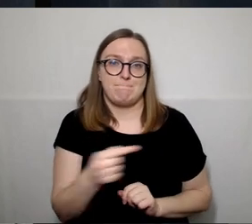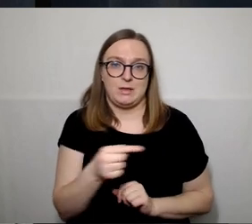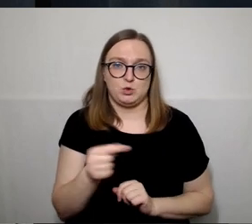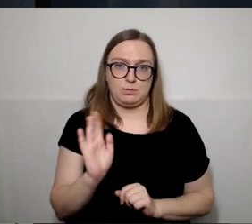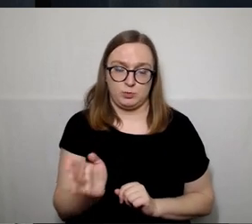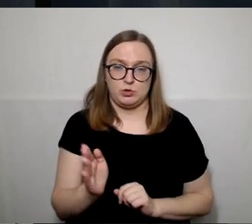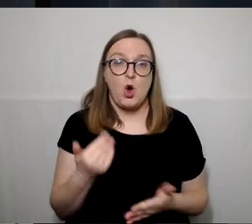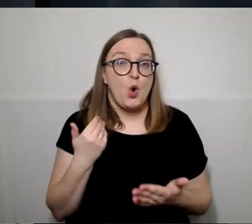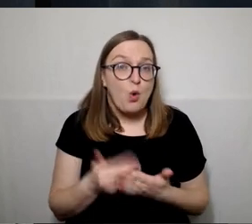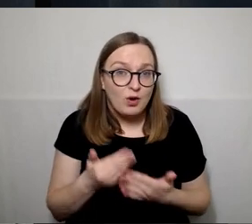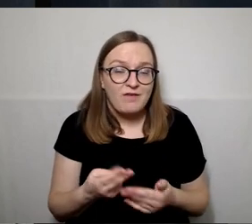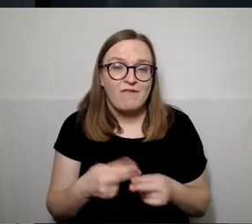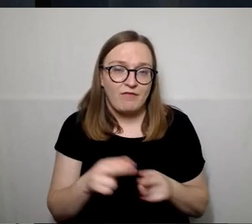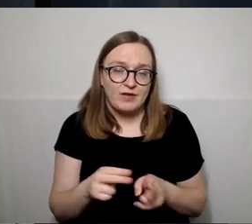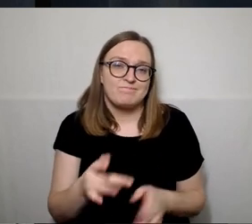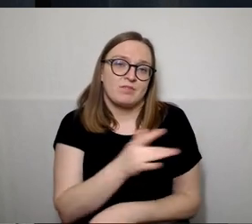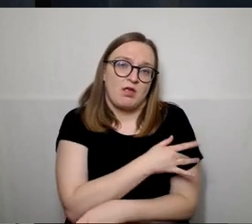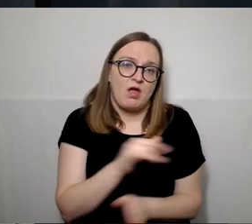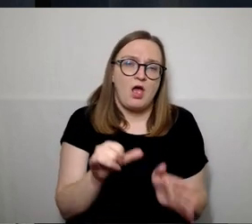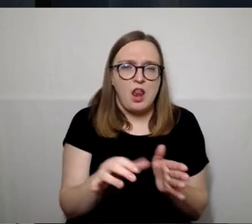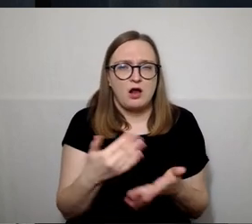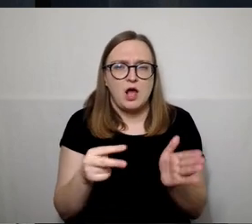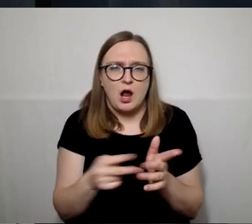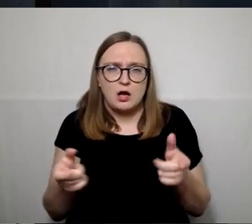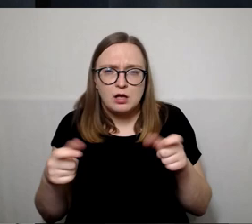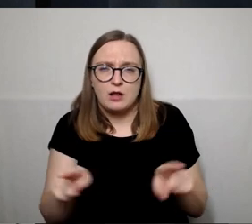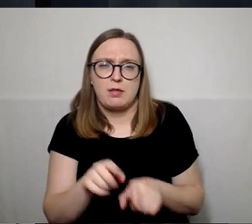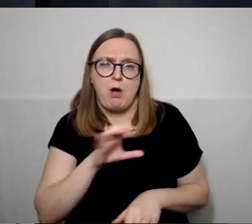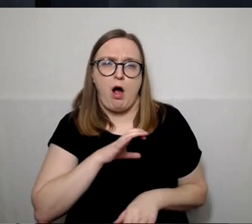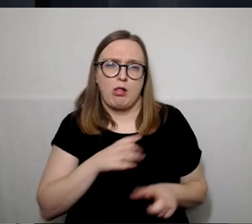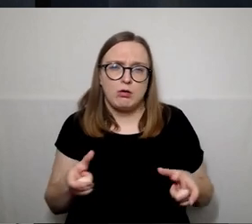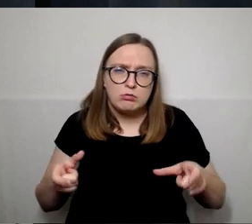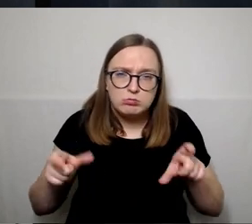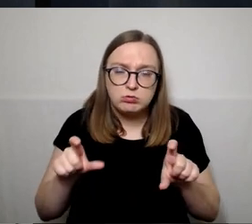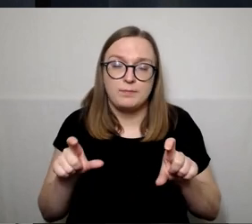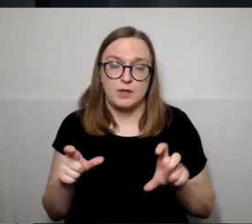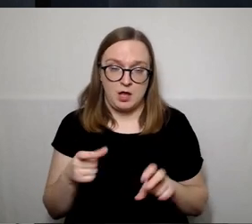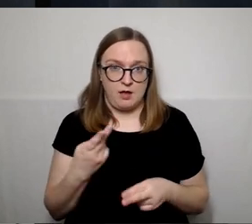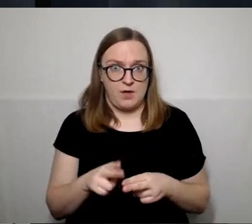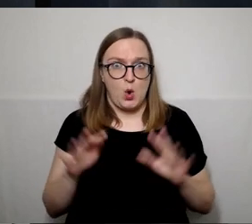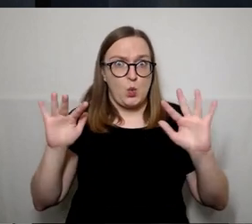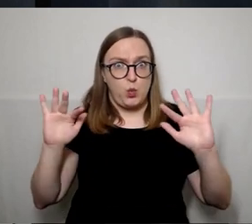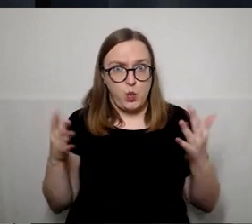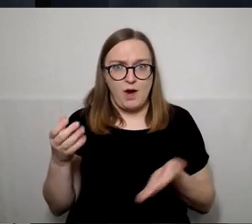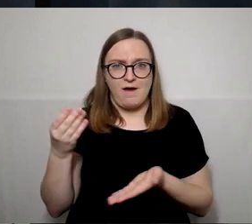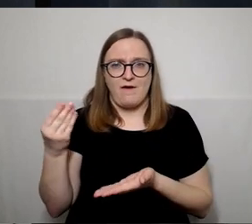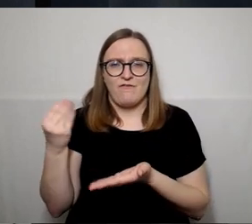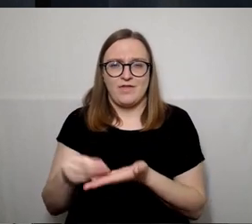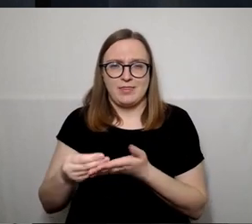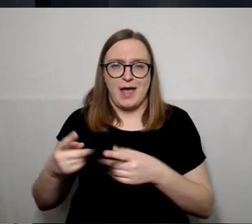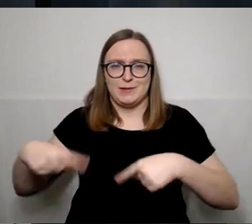dėl išaugusių energetinių kaštų, dėl išaugusių atlyginimų. Ir kai mums finansų skiriaus